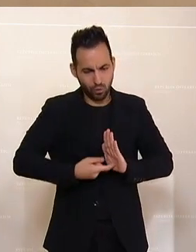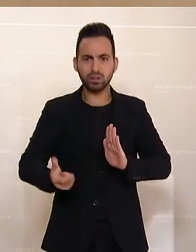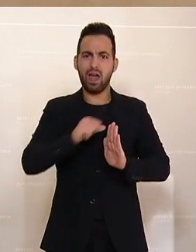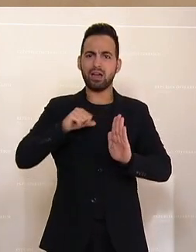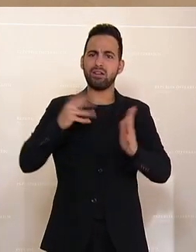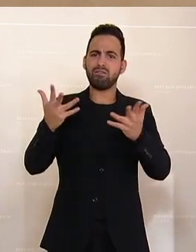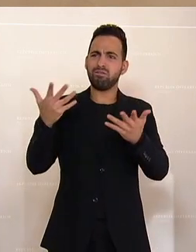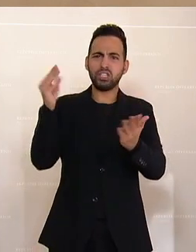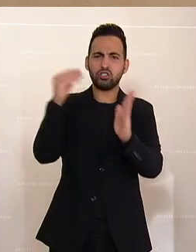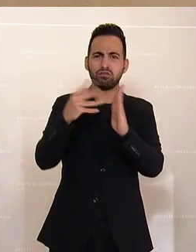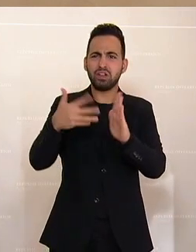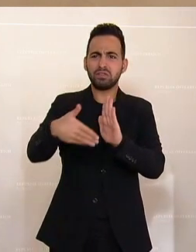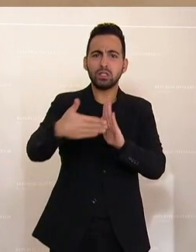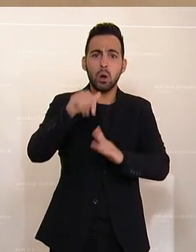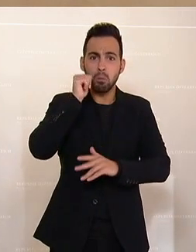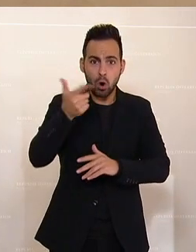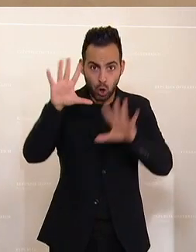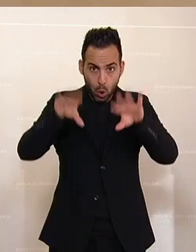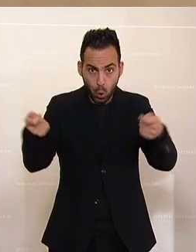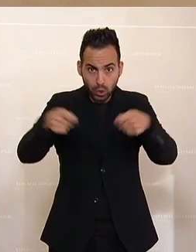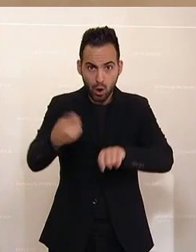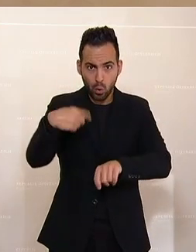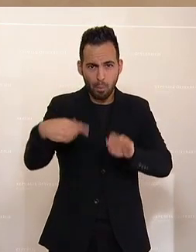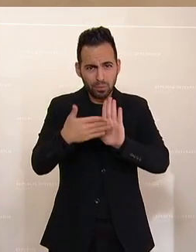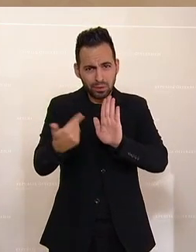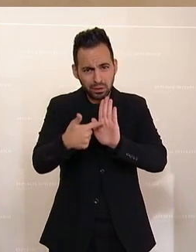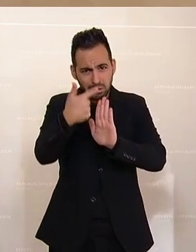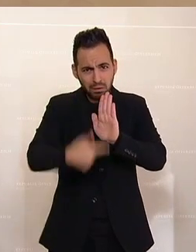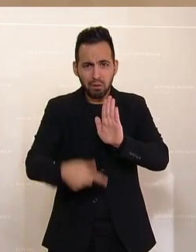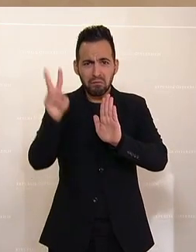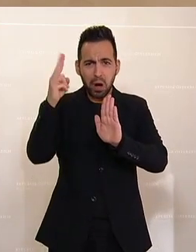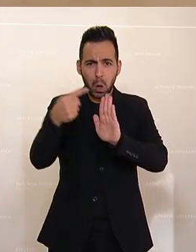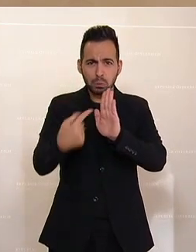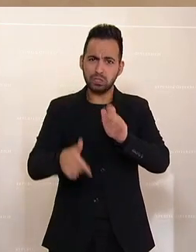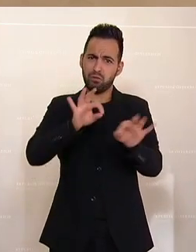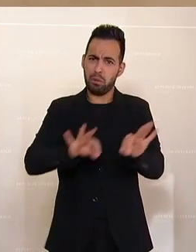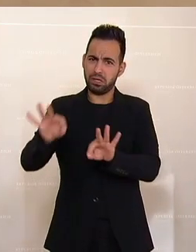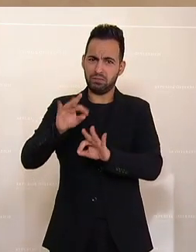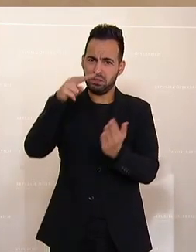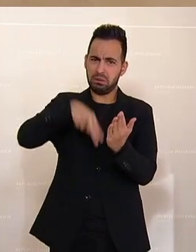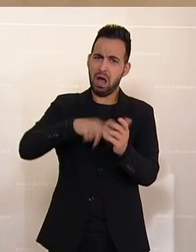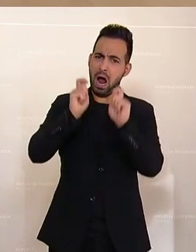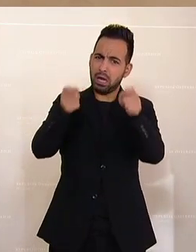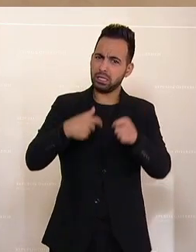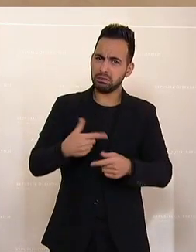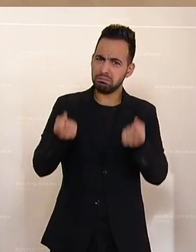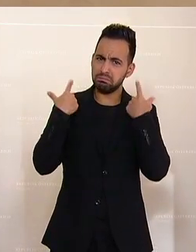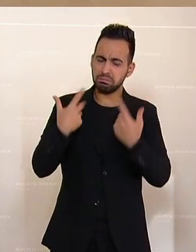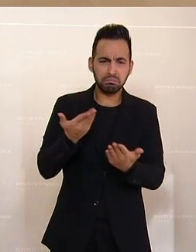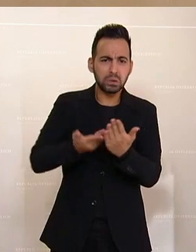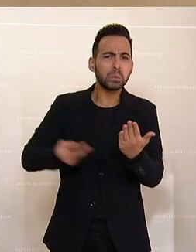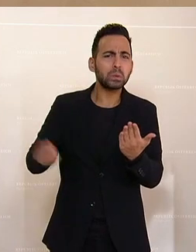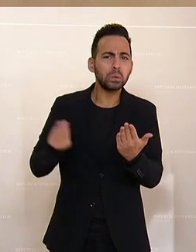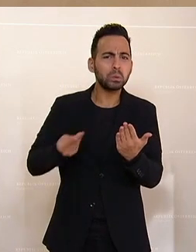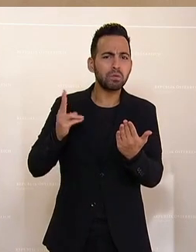da jetzt geplant, was steht an? Kommt morgen der Lockdown oder was ist los? Also wir verstehen diesen Antrag nicht, der muss ich